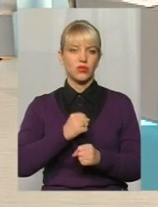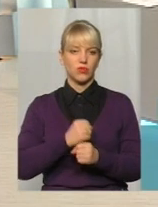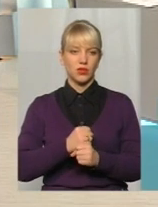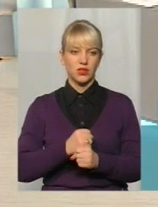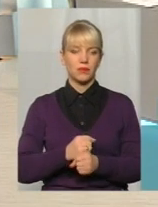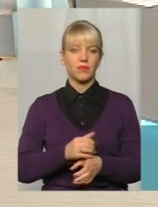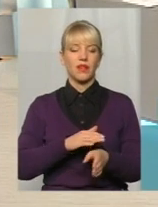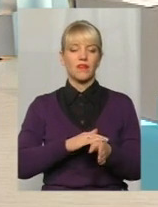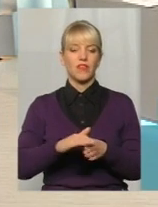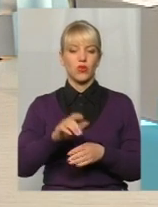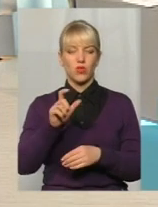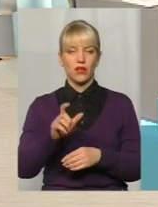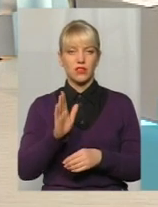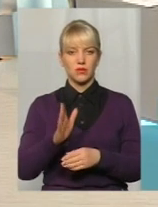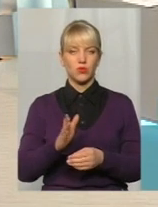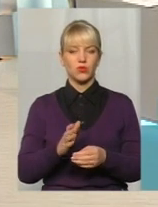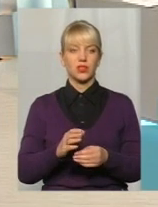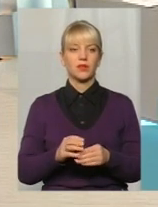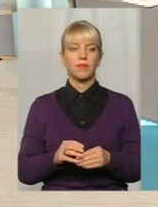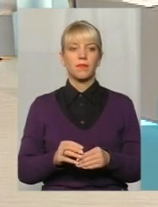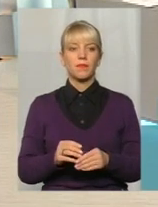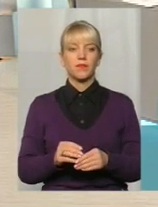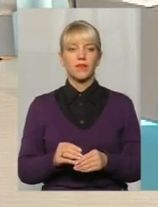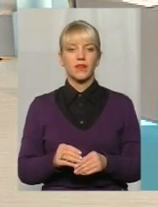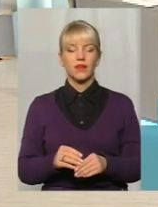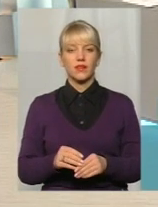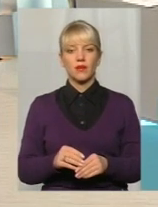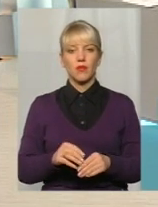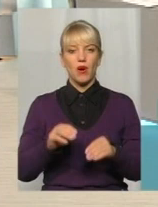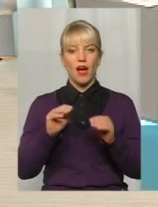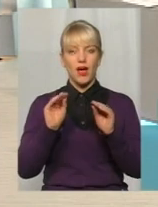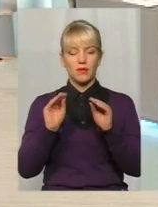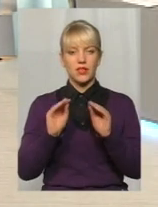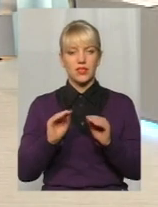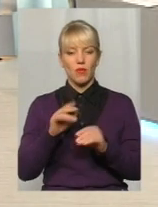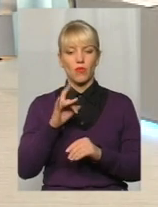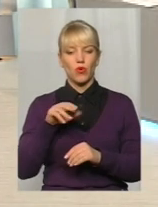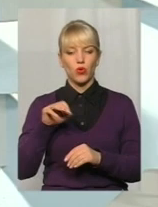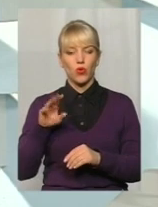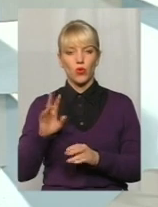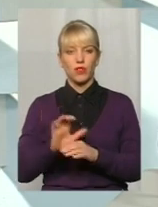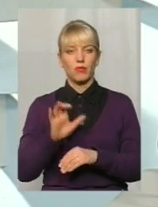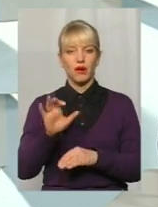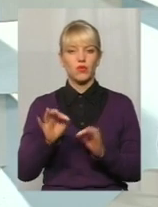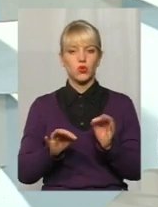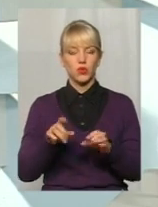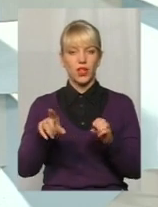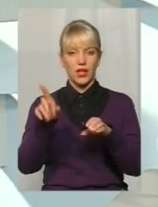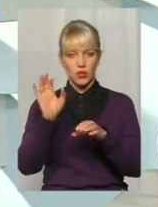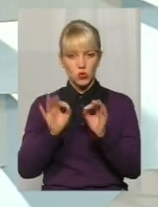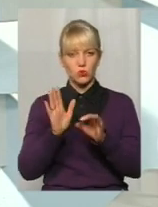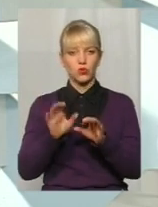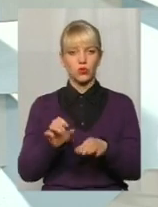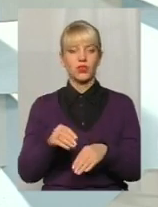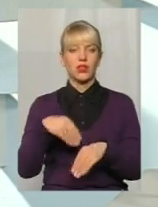виконавець буде складати адміністративний протокол, направляти його до суду. За рішенням суду суд вже буде